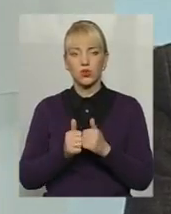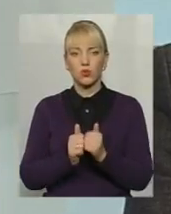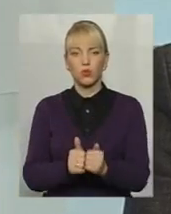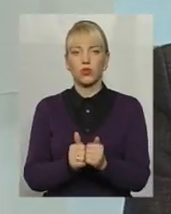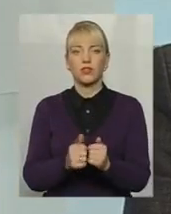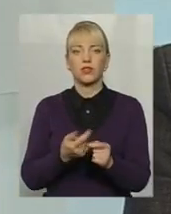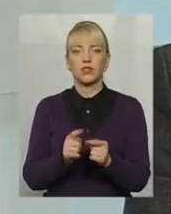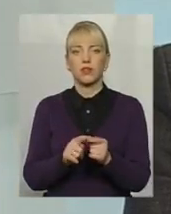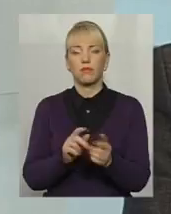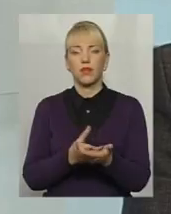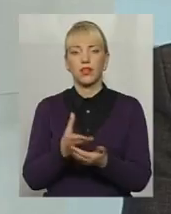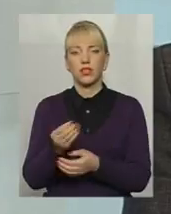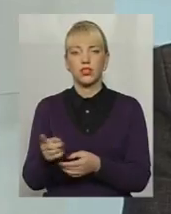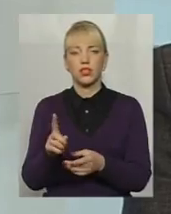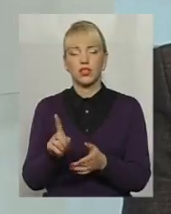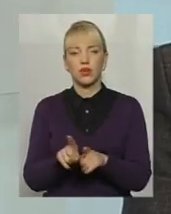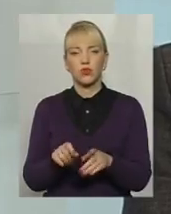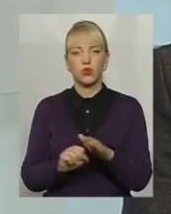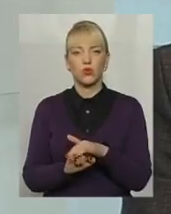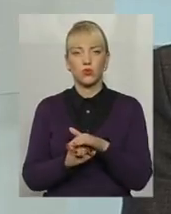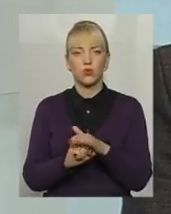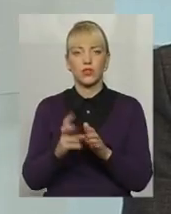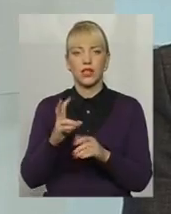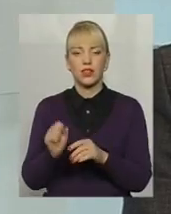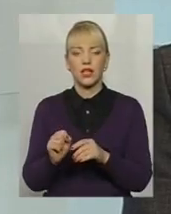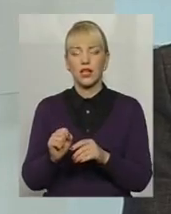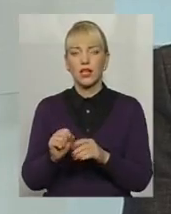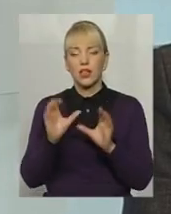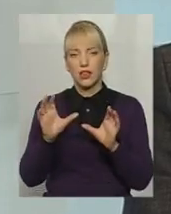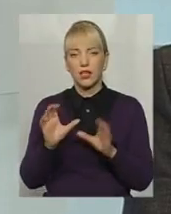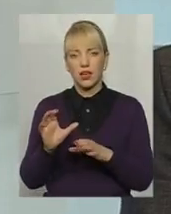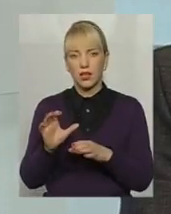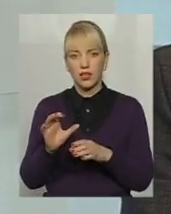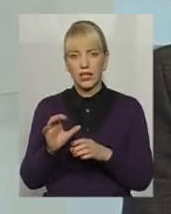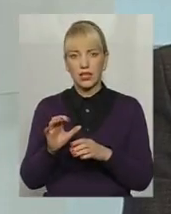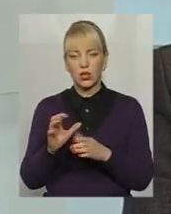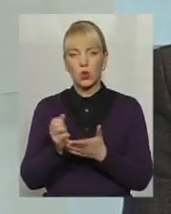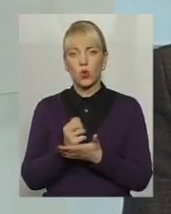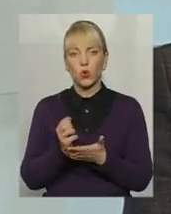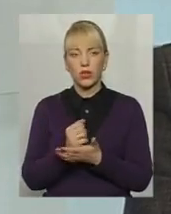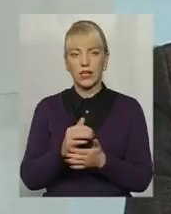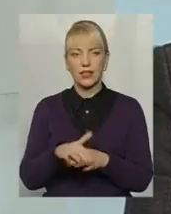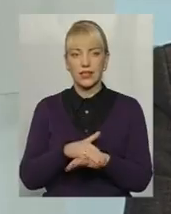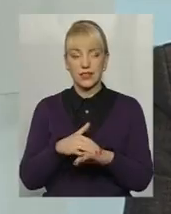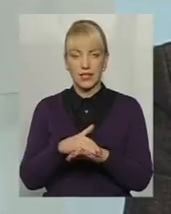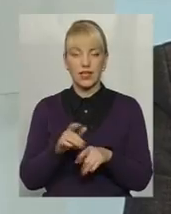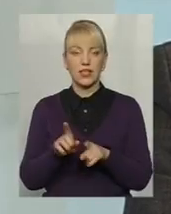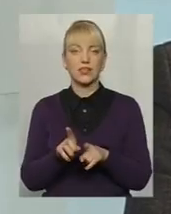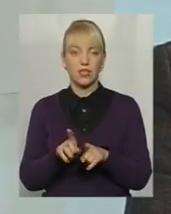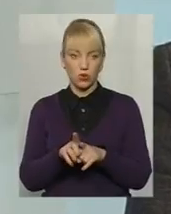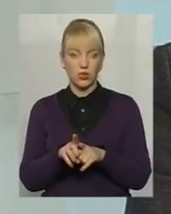платежі, які також ґрунтуються на легальних доходах населення. Це той же